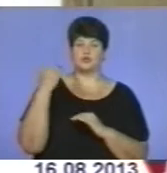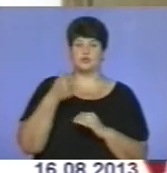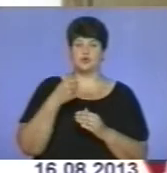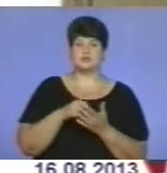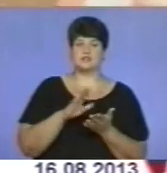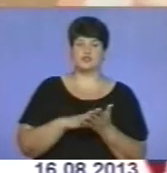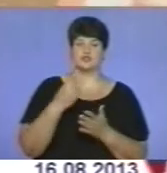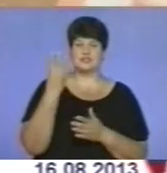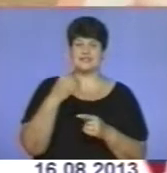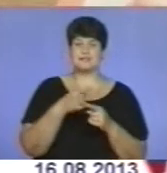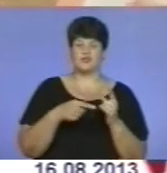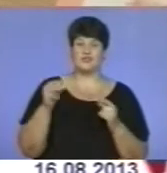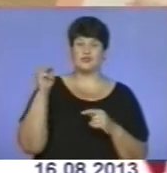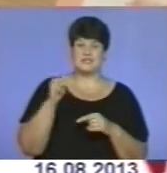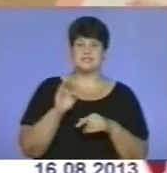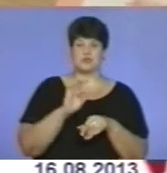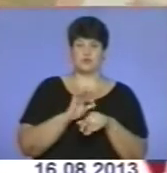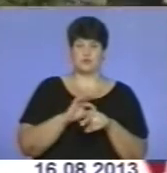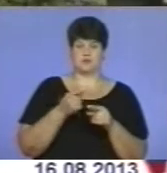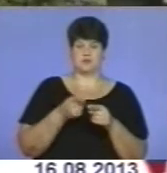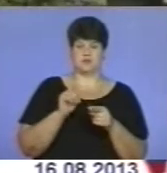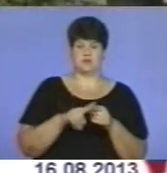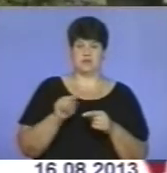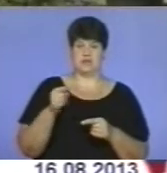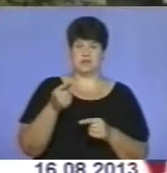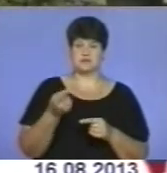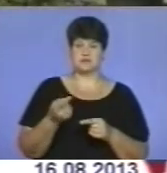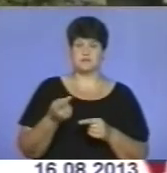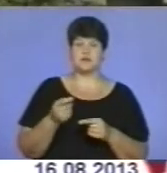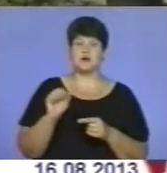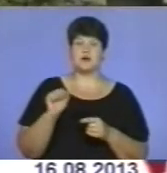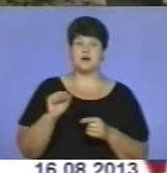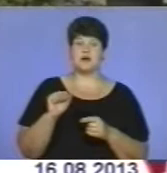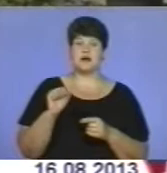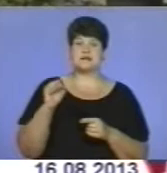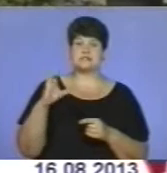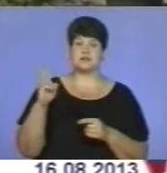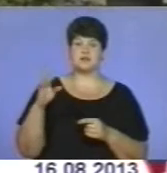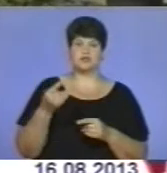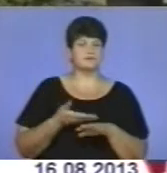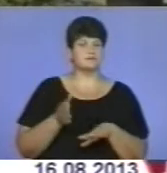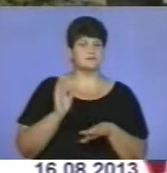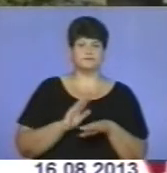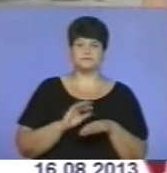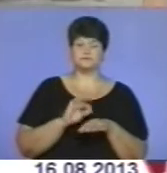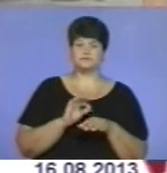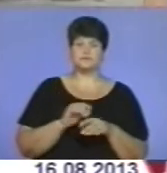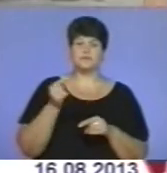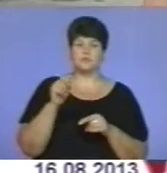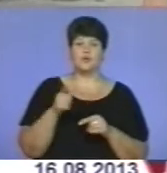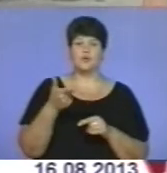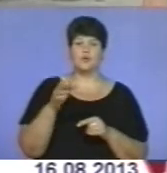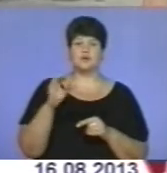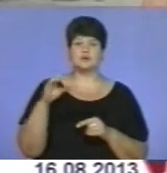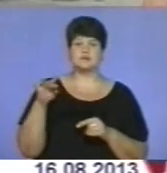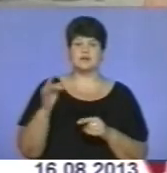4,5 тисячі хворих на ці недуги. Якщо взяти аскаридоз, і набагато складніше захворювання, це якщо гострики